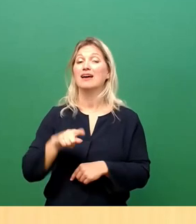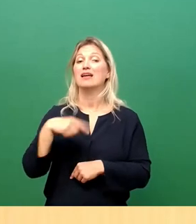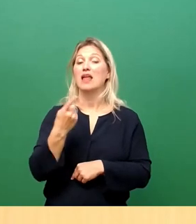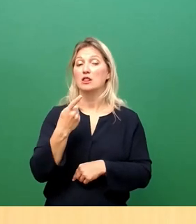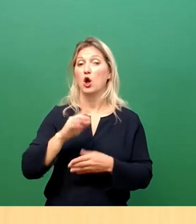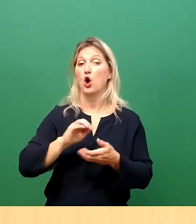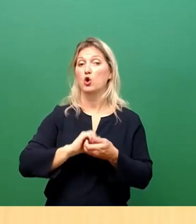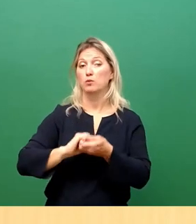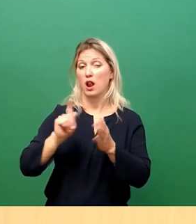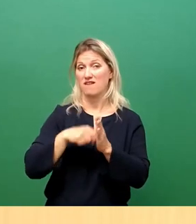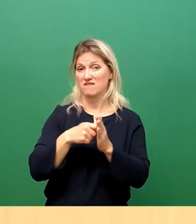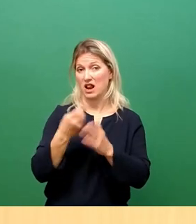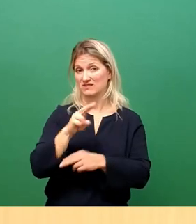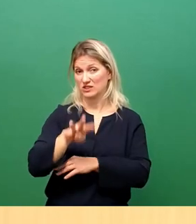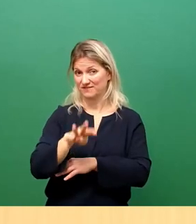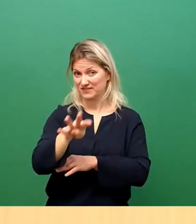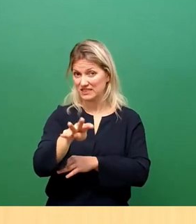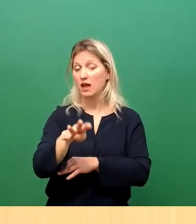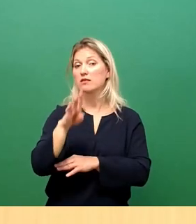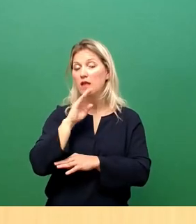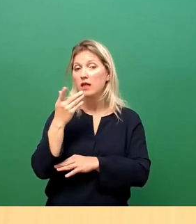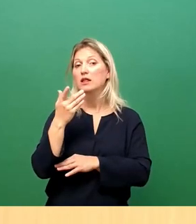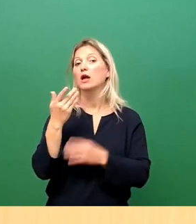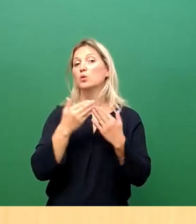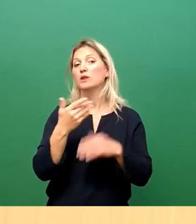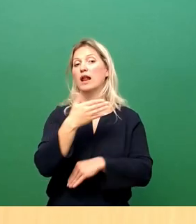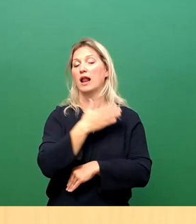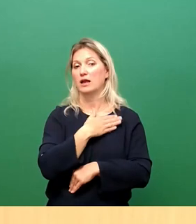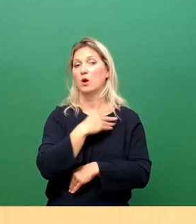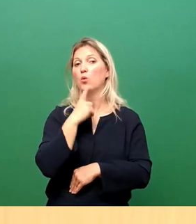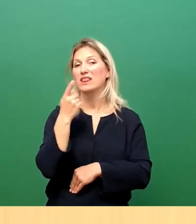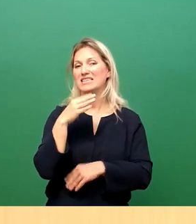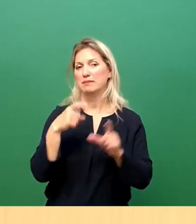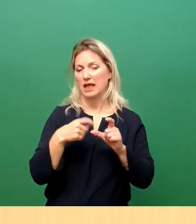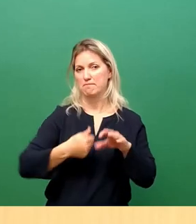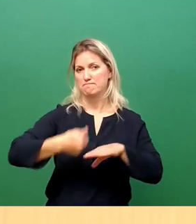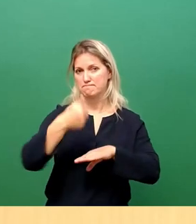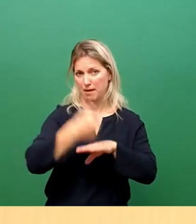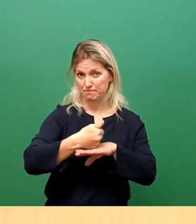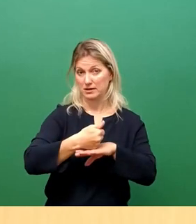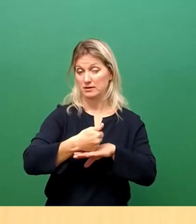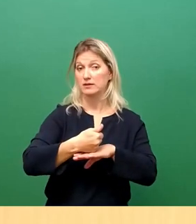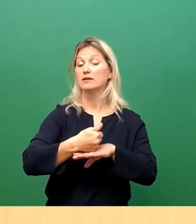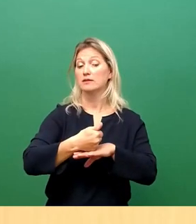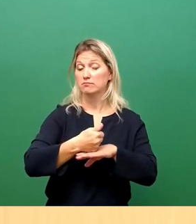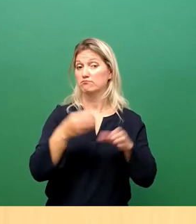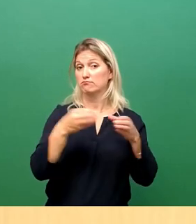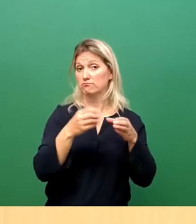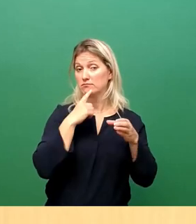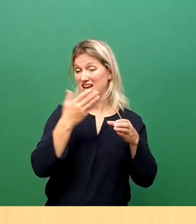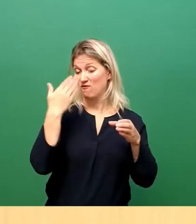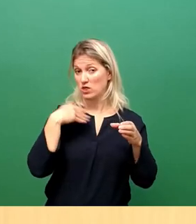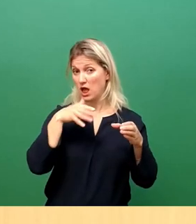es eine Mehrheit von Linken, Grünen und SPD. Der Stadtrat hebt den Beschluss des Stadtrates zur Vorlage vom April 2014. 2014,